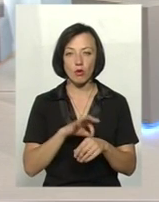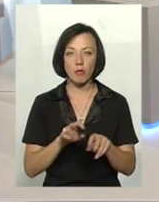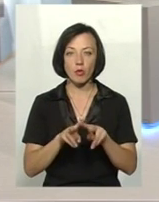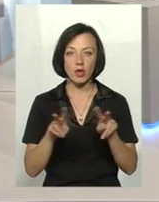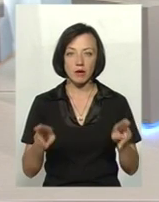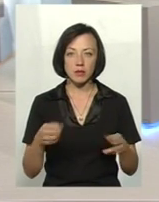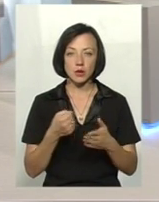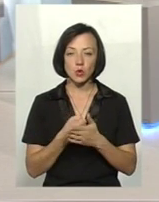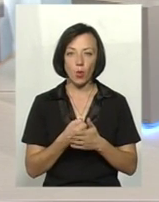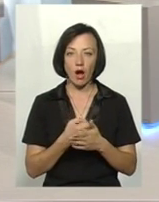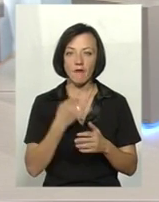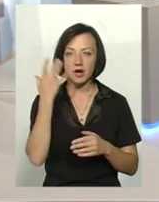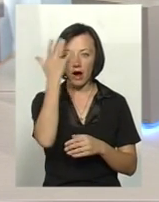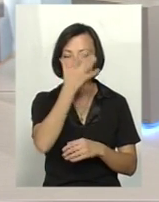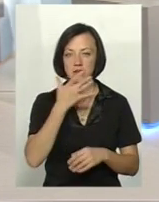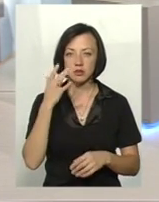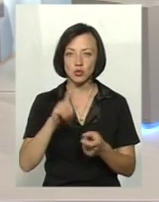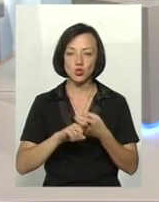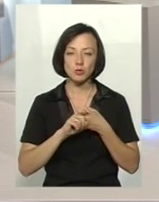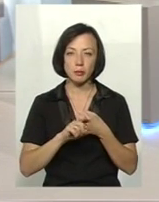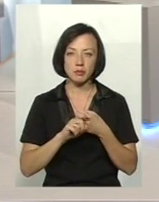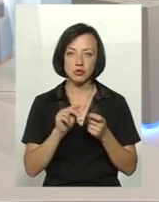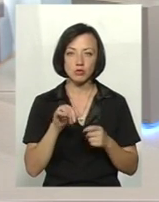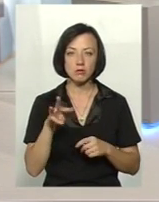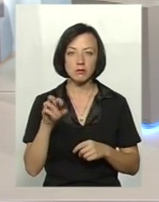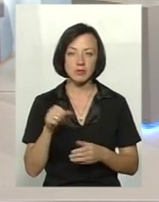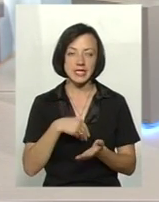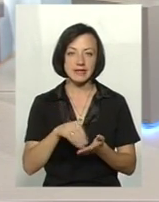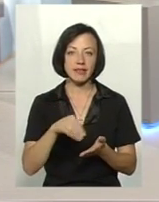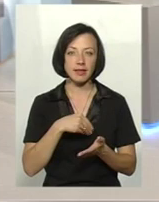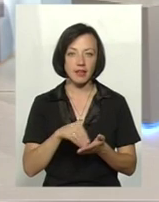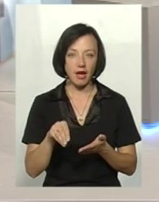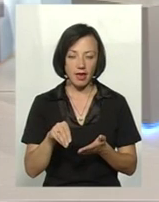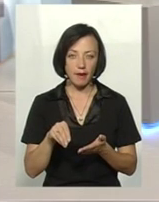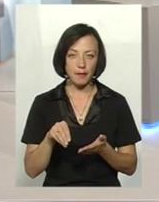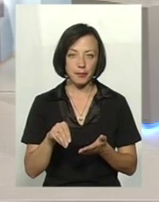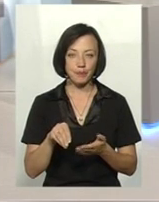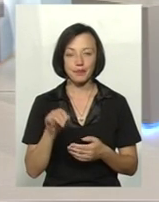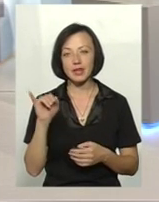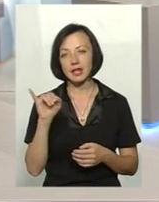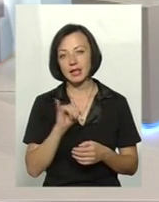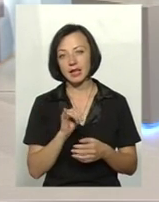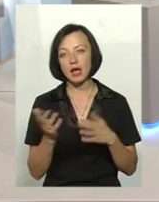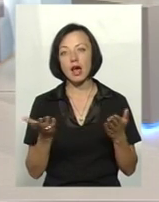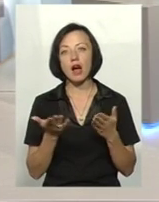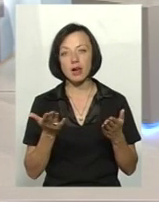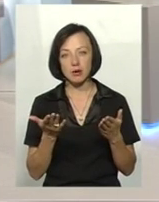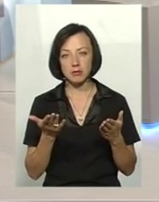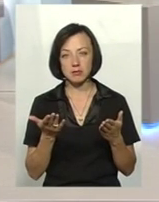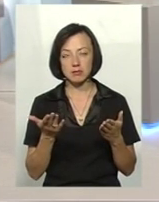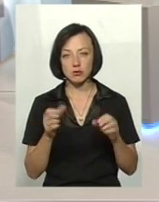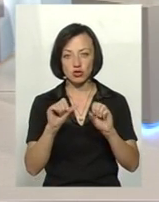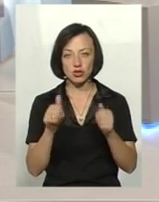подібні до африканської чуми свиней, і яким чином